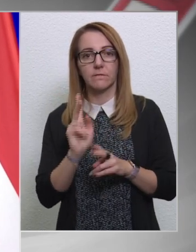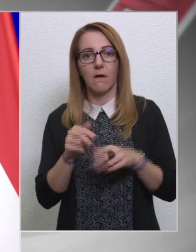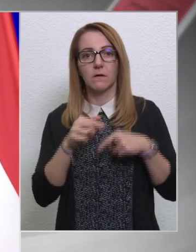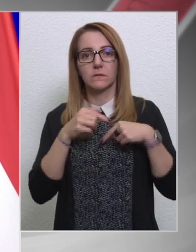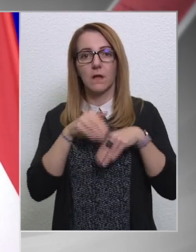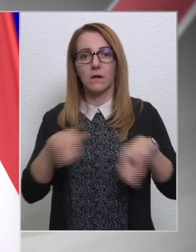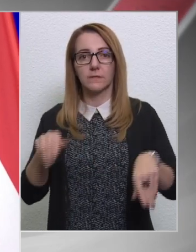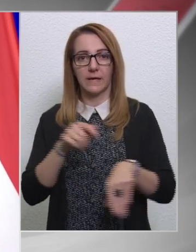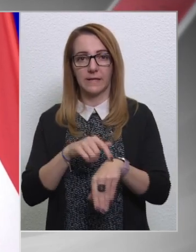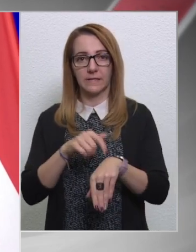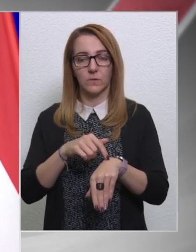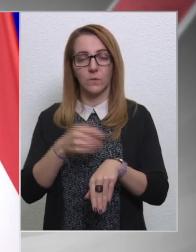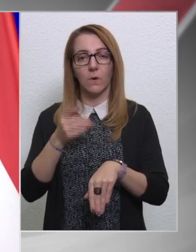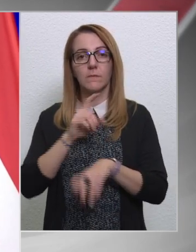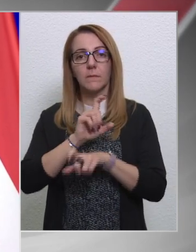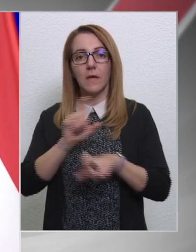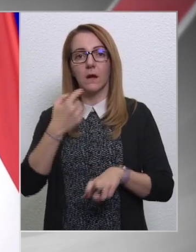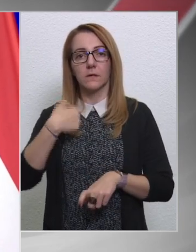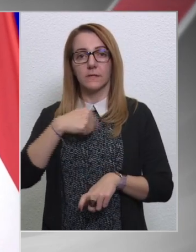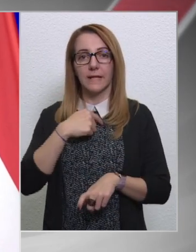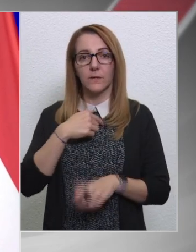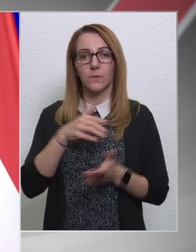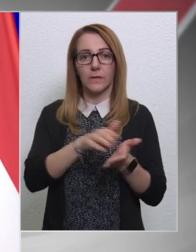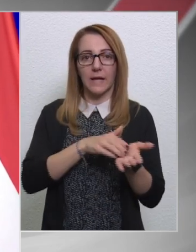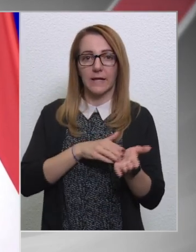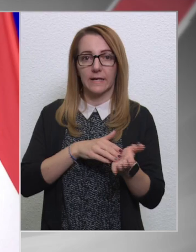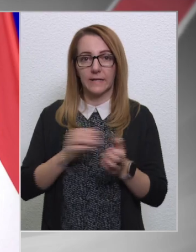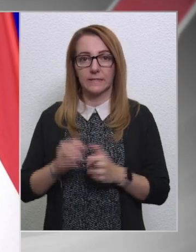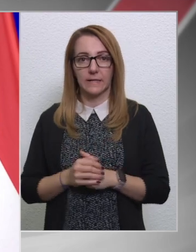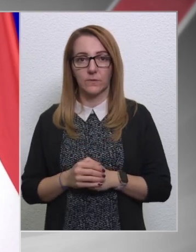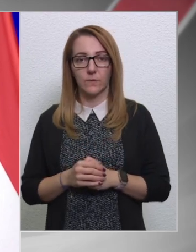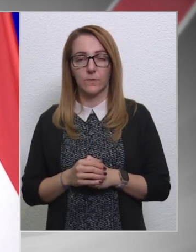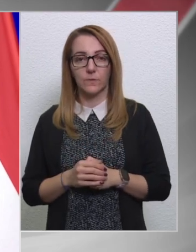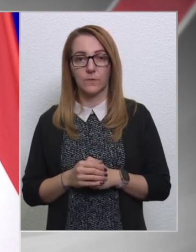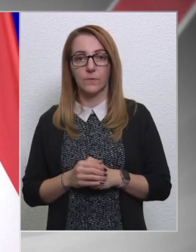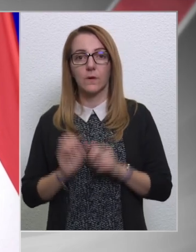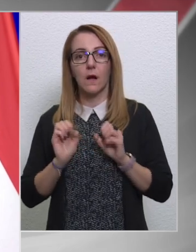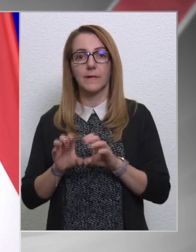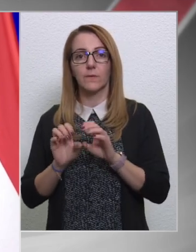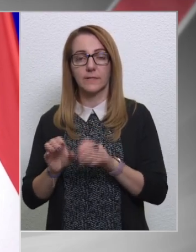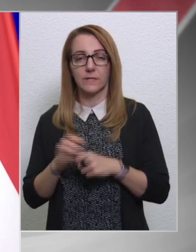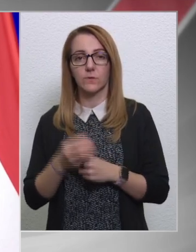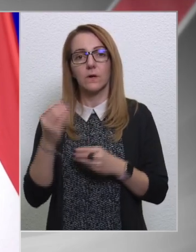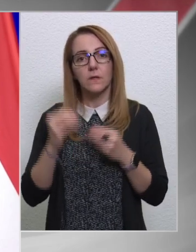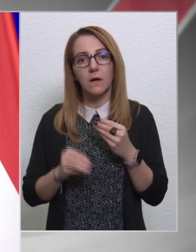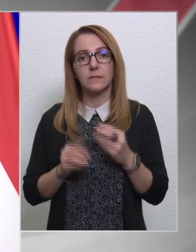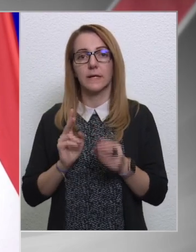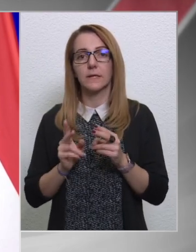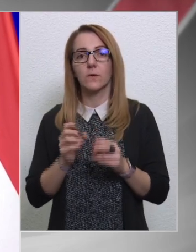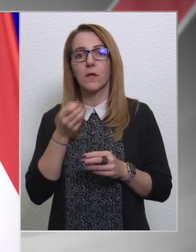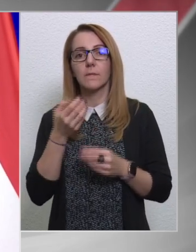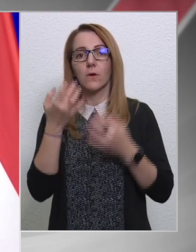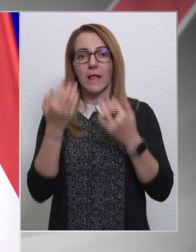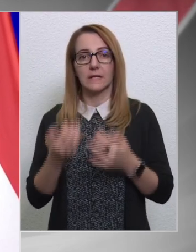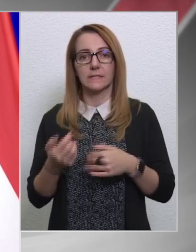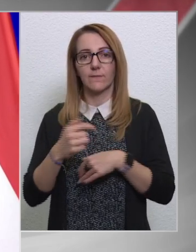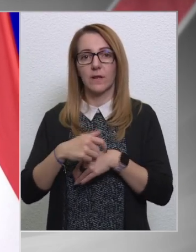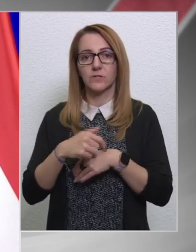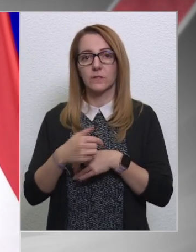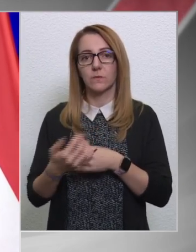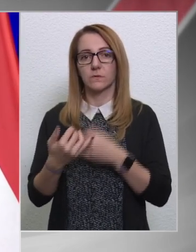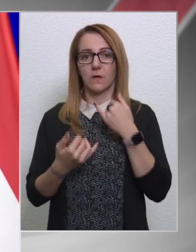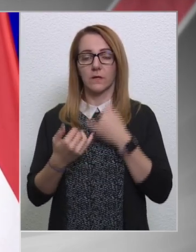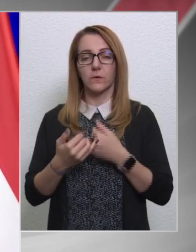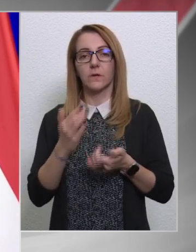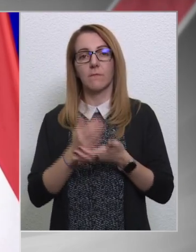határidő is, ami miatt nekünk el kell kezdenünk a beruházásokat azért, hogy amikor az elszámolási időszak eljön,